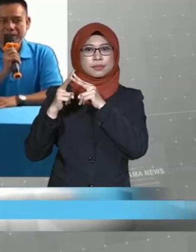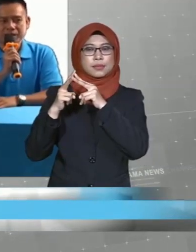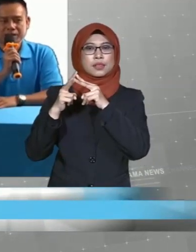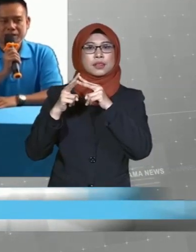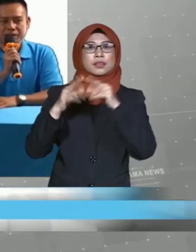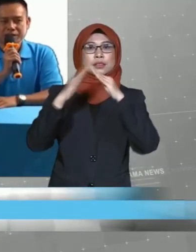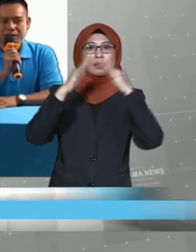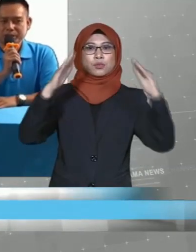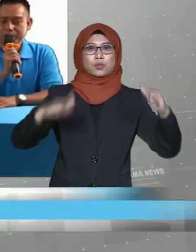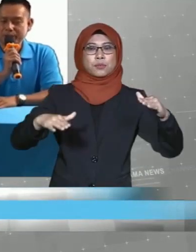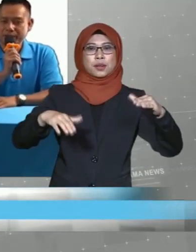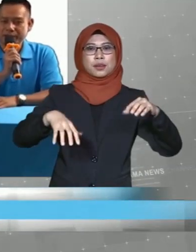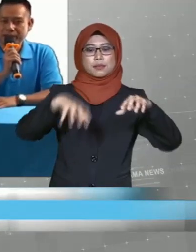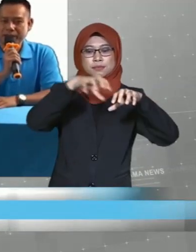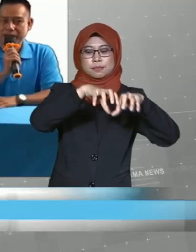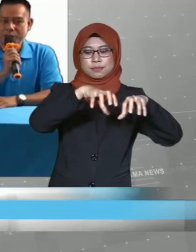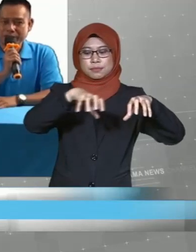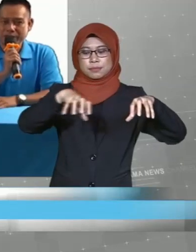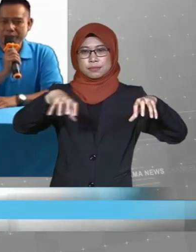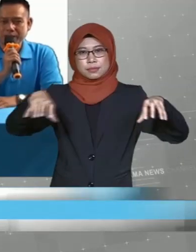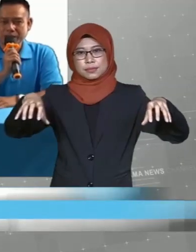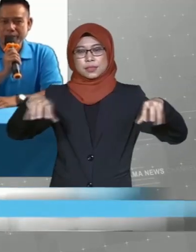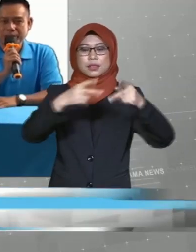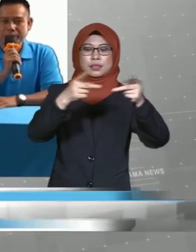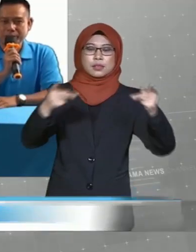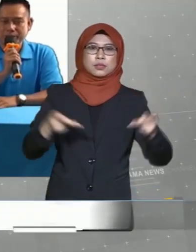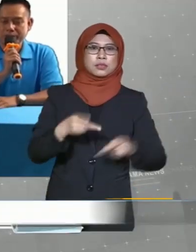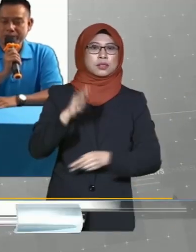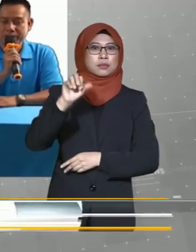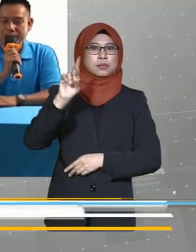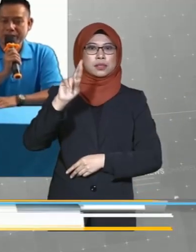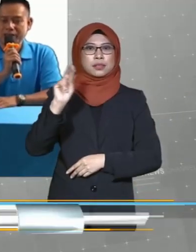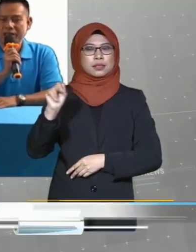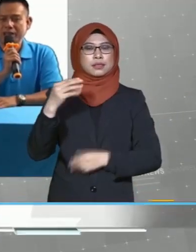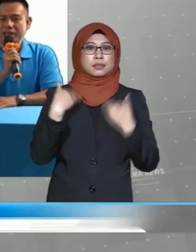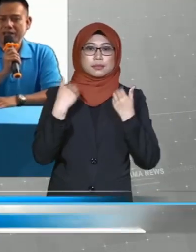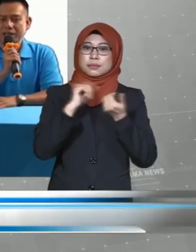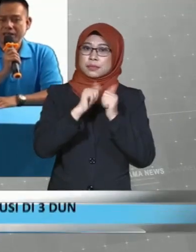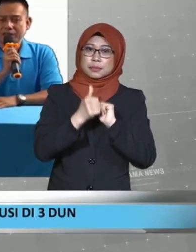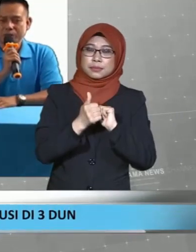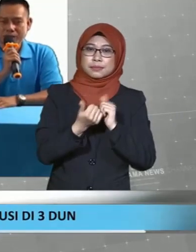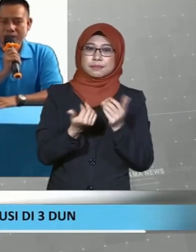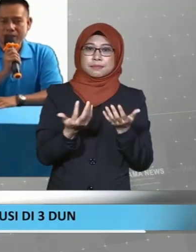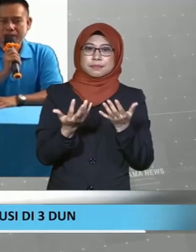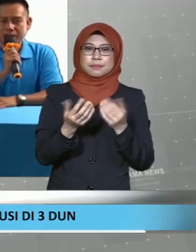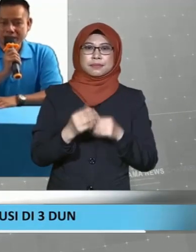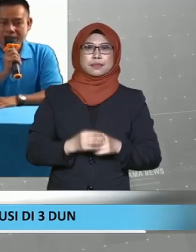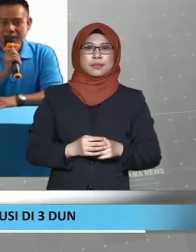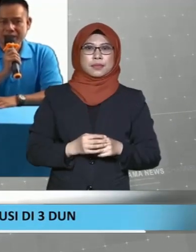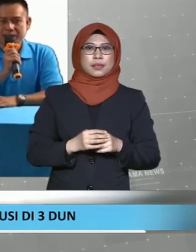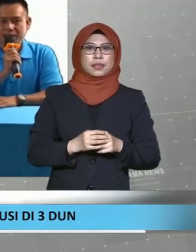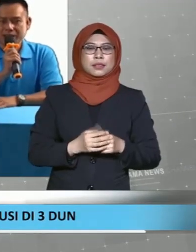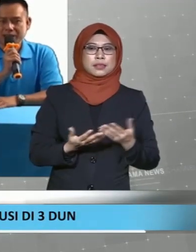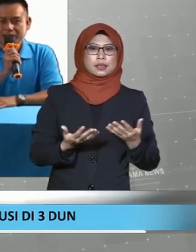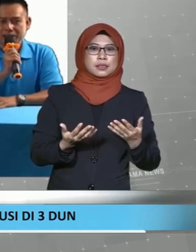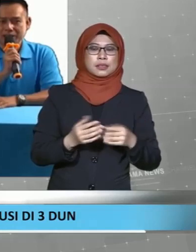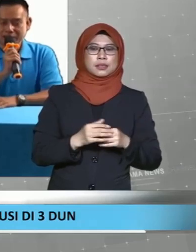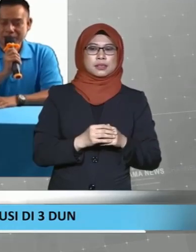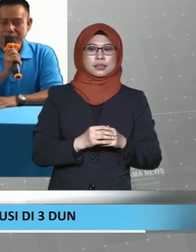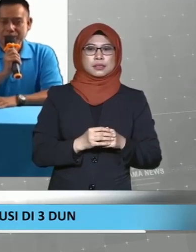panjang, di mana-mana kawasan di Baram yang mempunyai masalah soal tanah adat,